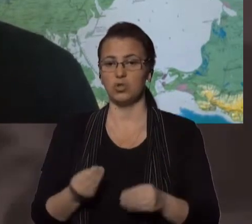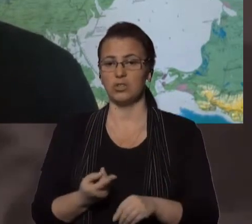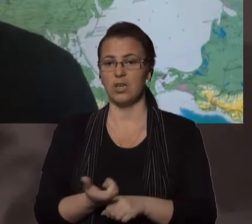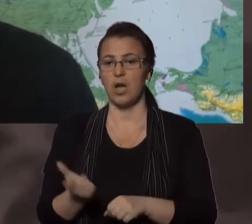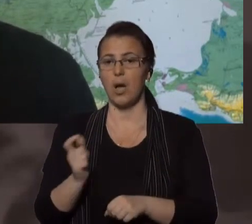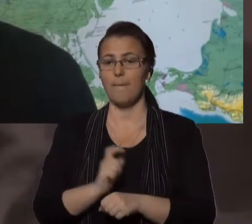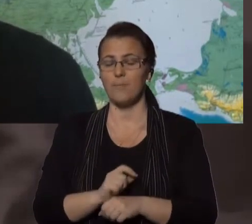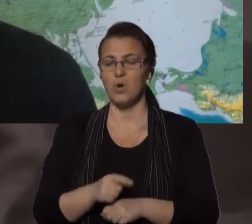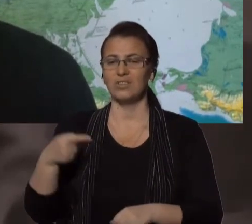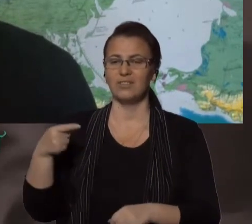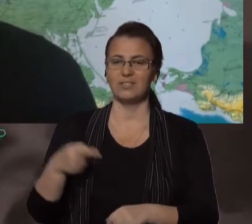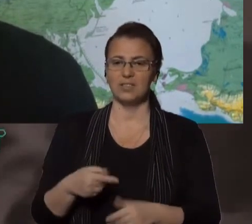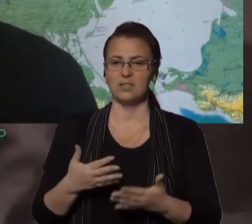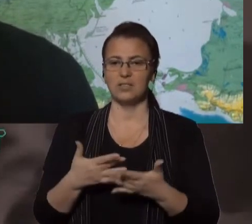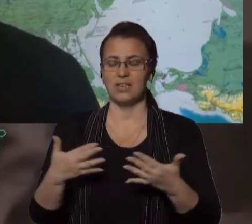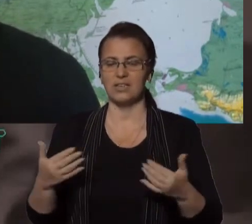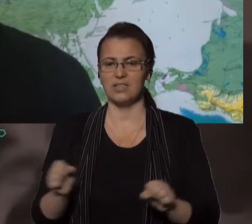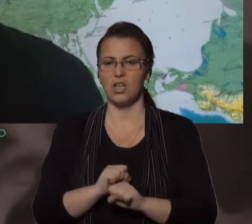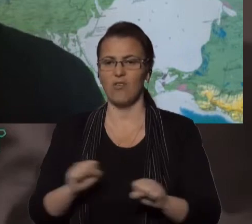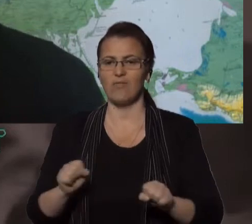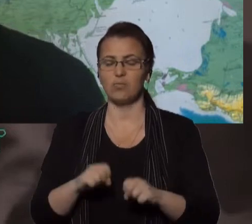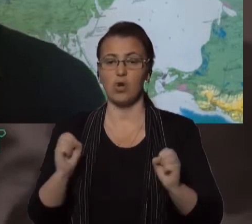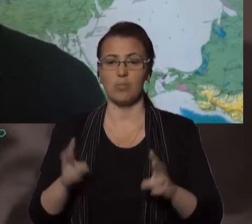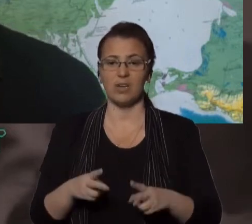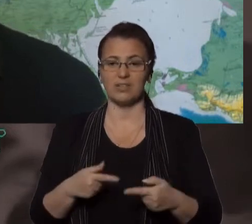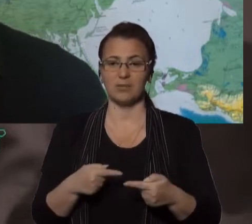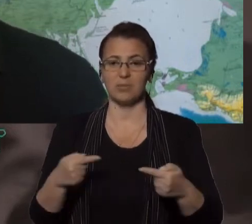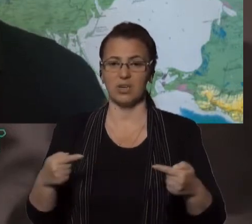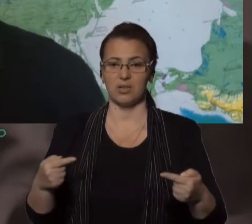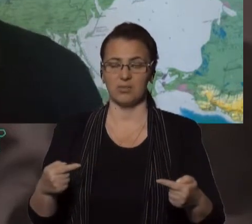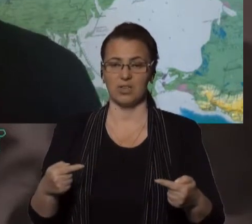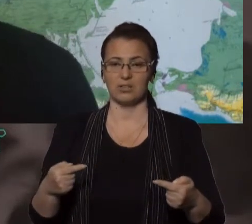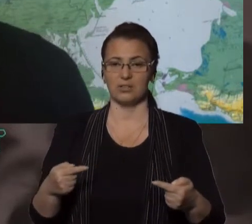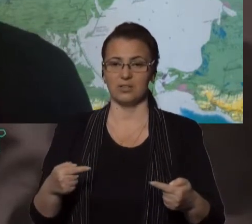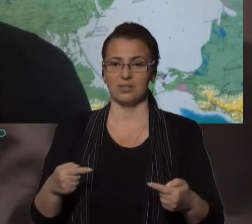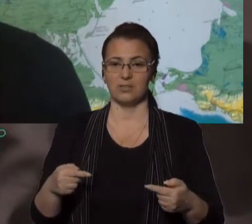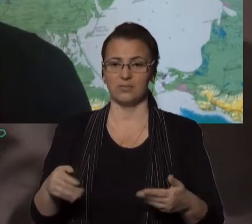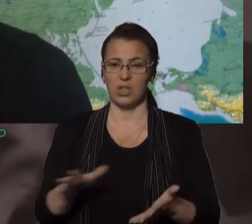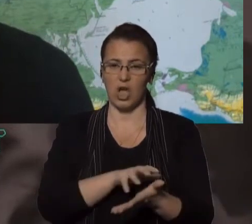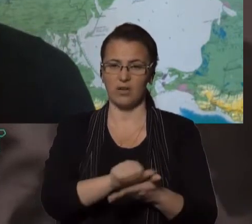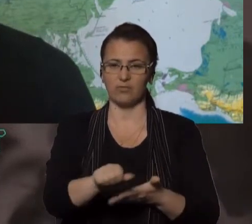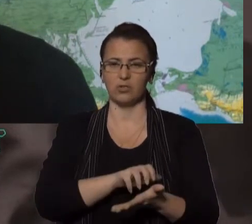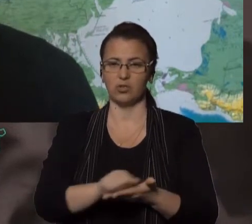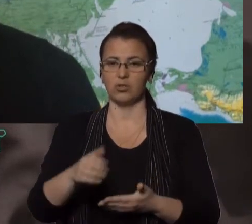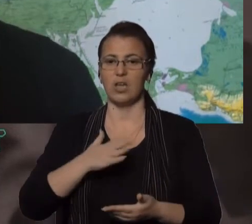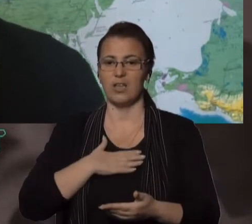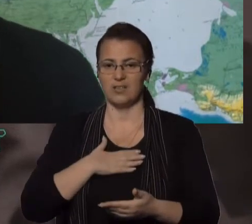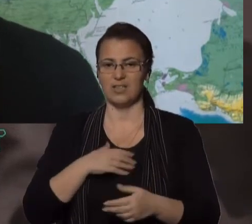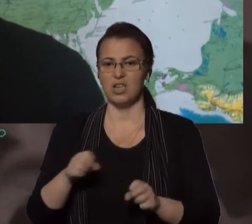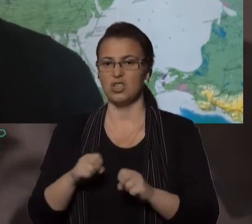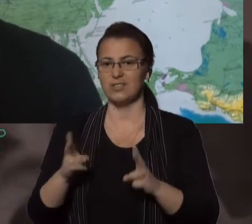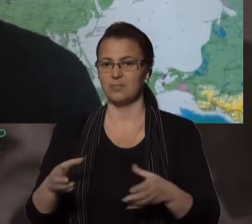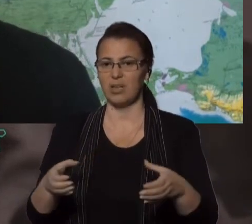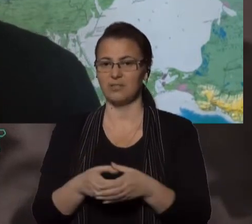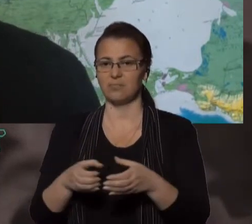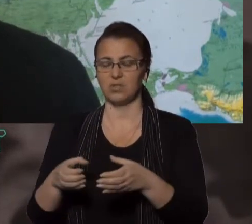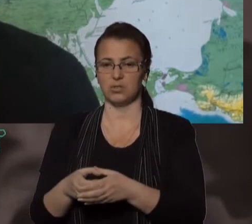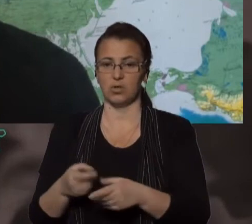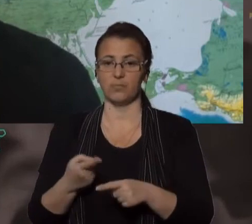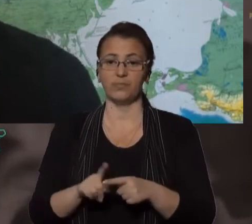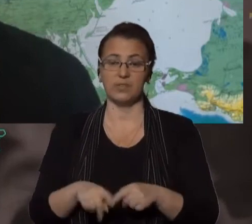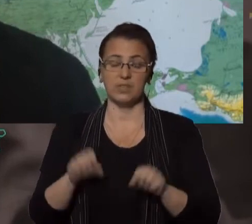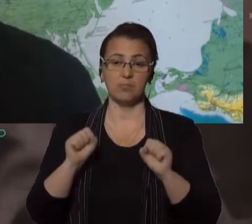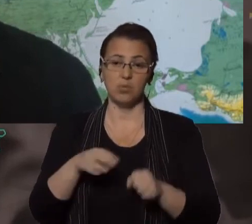тисяча різних вибухонебезпечних предметів не шкоджують наші піотехнічні підрозділі. І це, можу